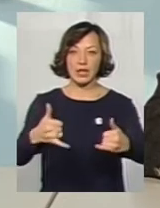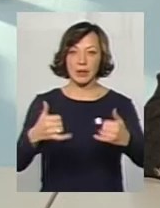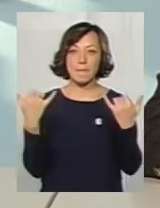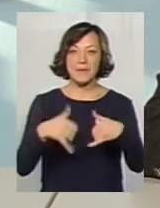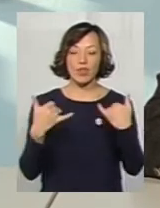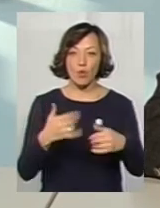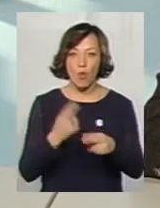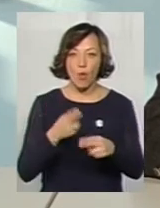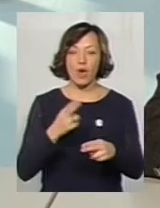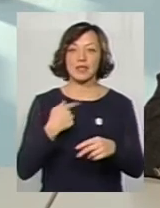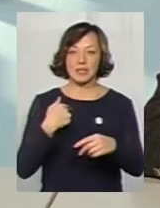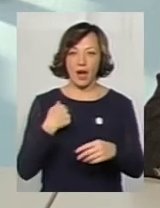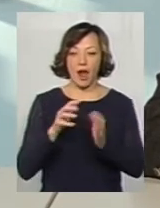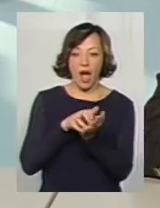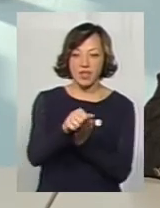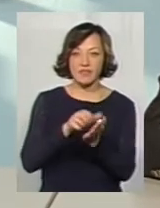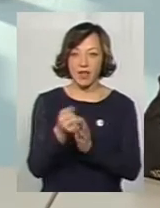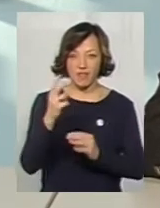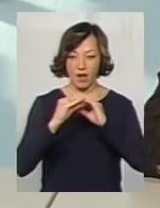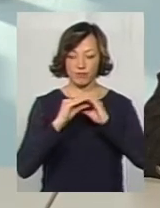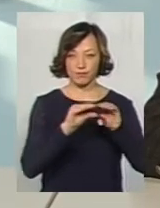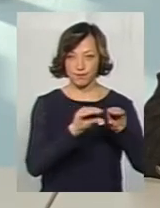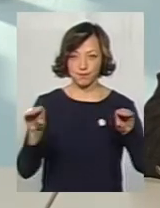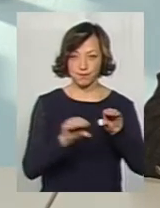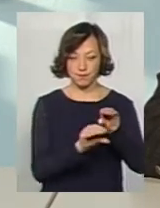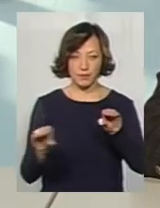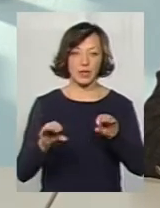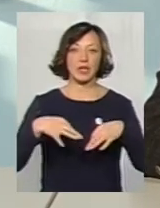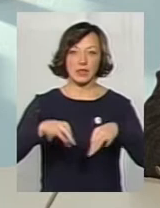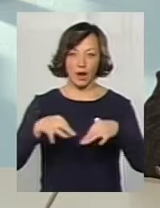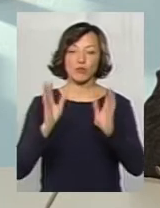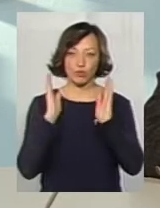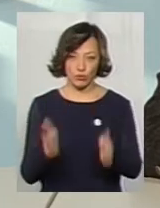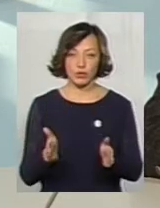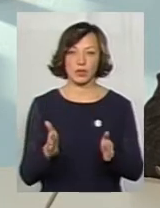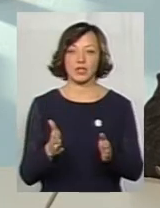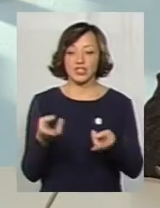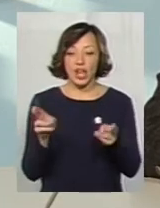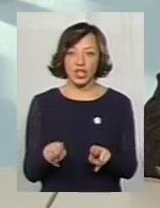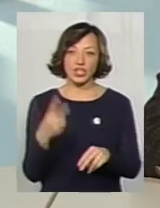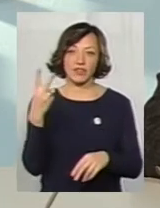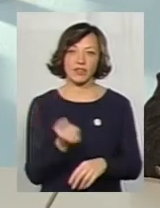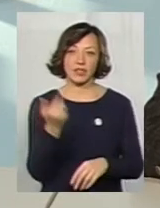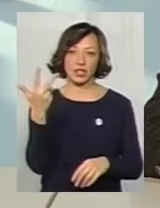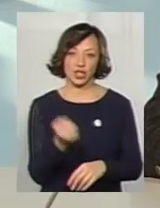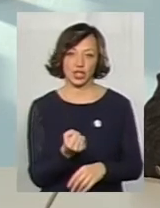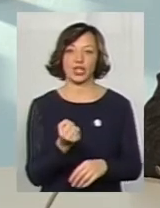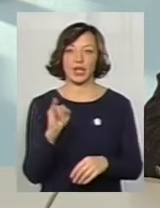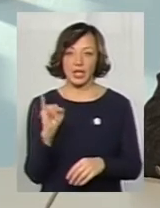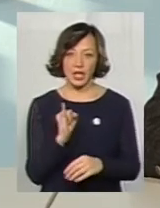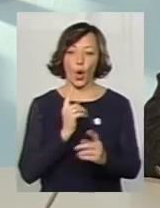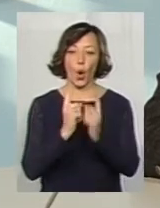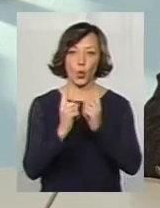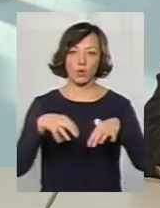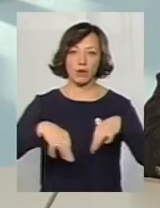ми готуємо до асфальтування, два шари асфальту, і транспорт піде. Тобто, фактично, залишилось нам порядка 2-3 тижнів, і ми рух